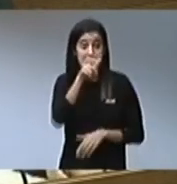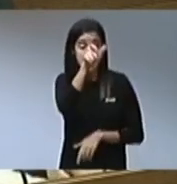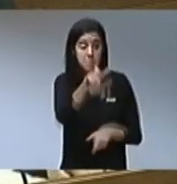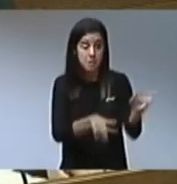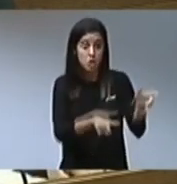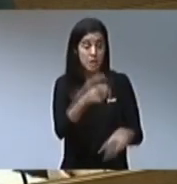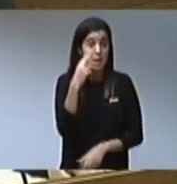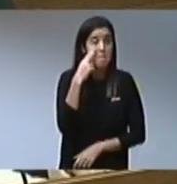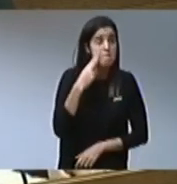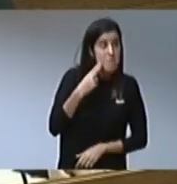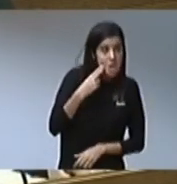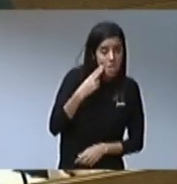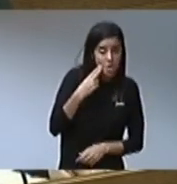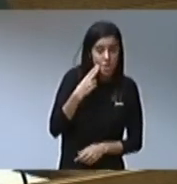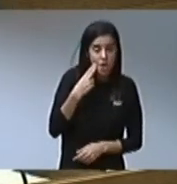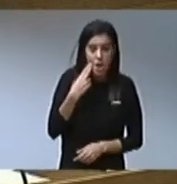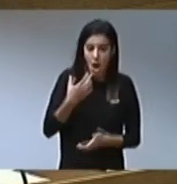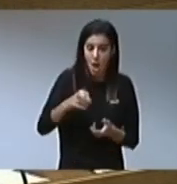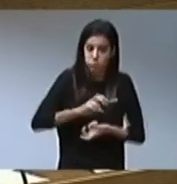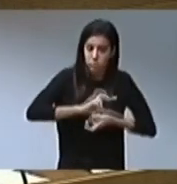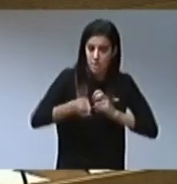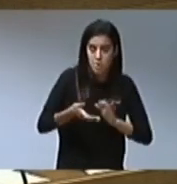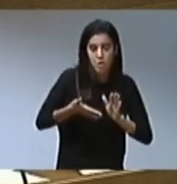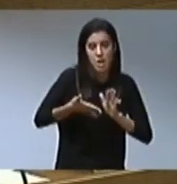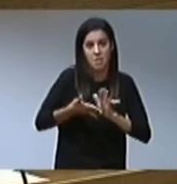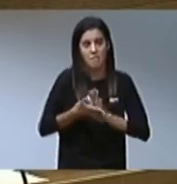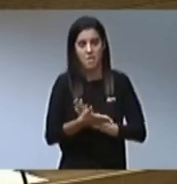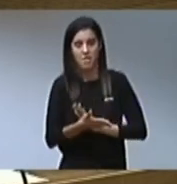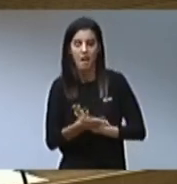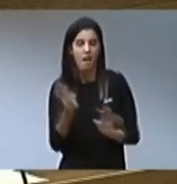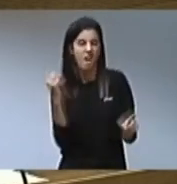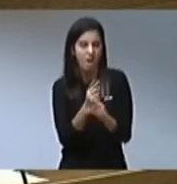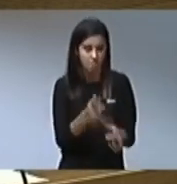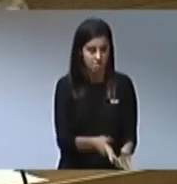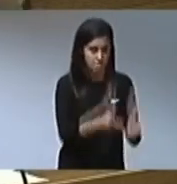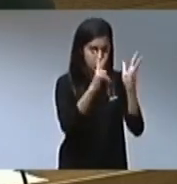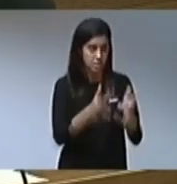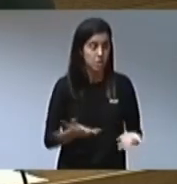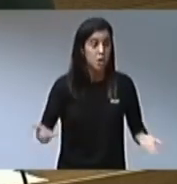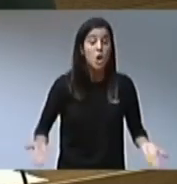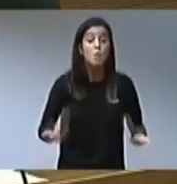demostra una vegada més l'ultradetra. Per tant, el nostre vot, evidentment, serà en contra. Salut i república.